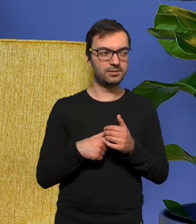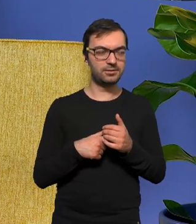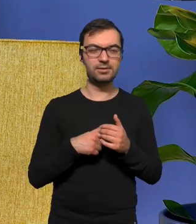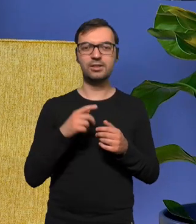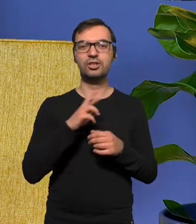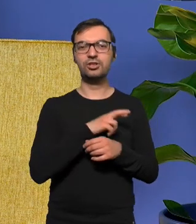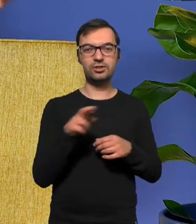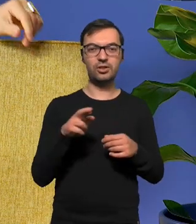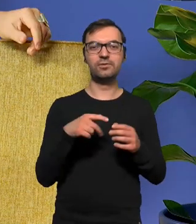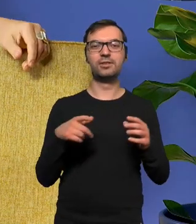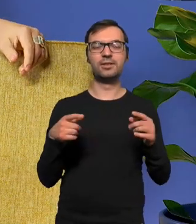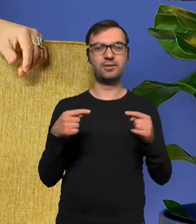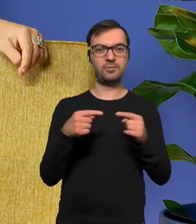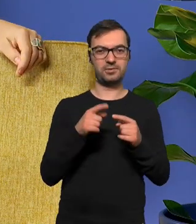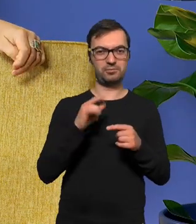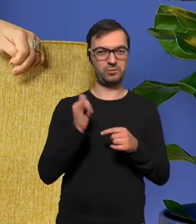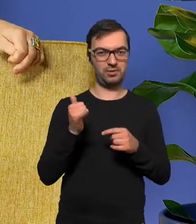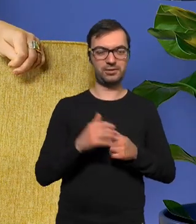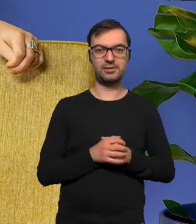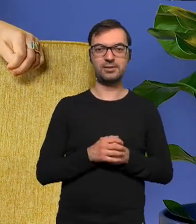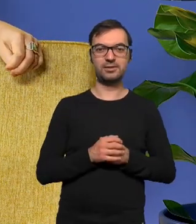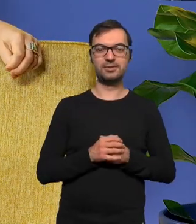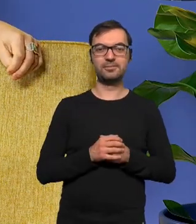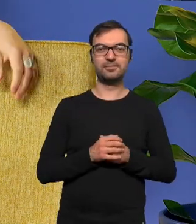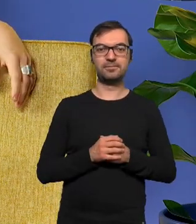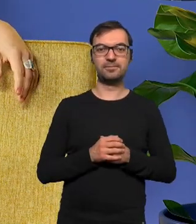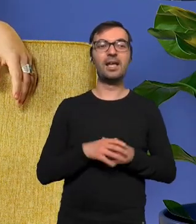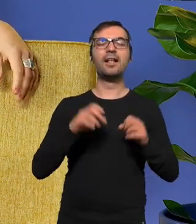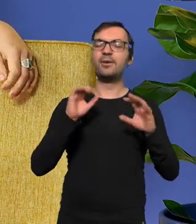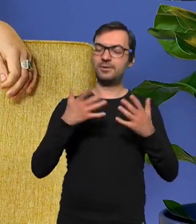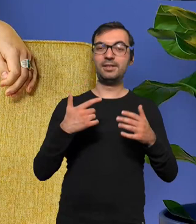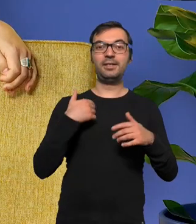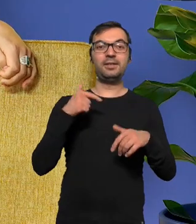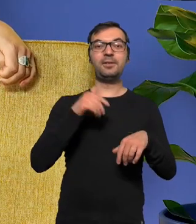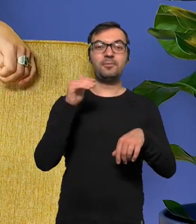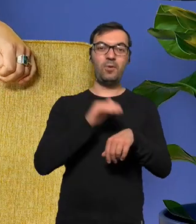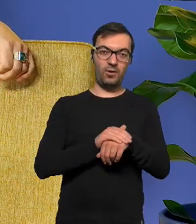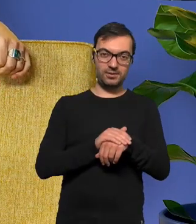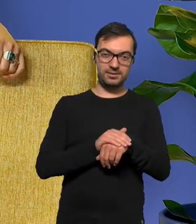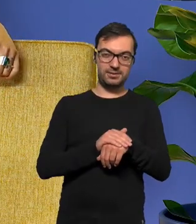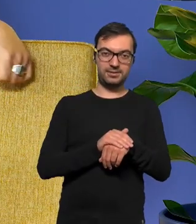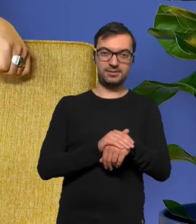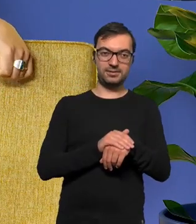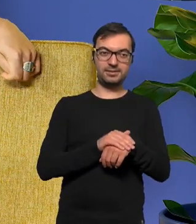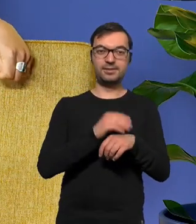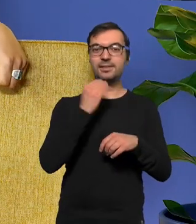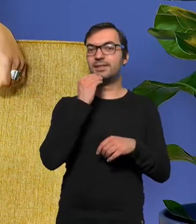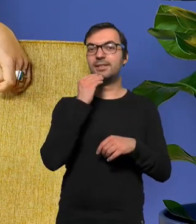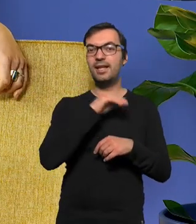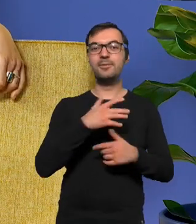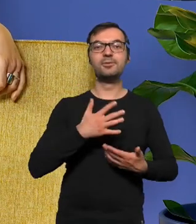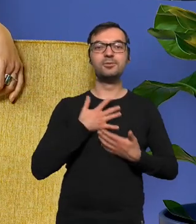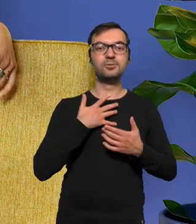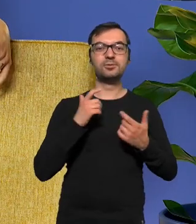rzeczownik określony przymiotnikiem ale tak pogodzenie się z tym że jestem że najlepiej mi